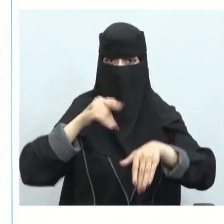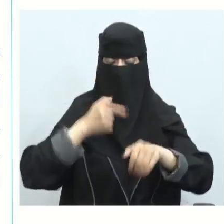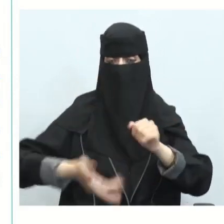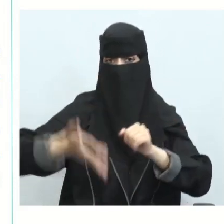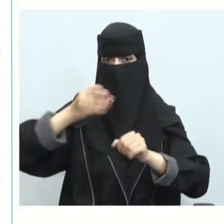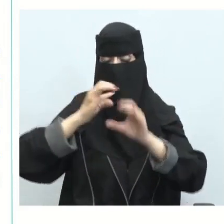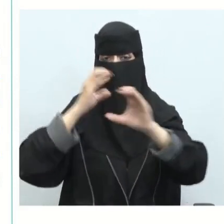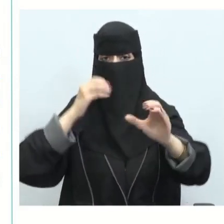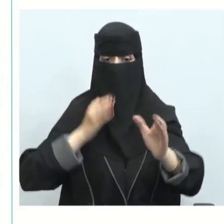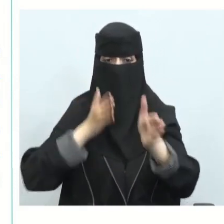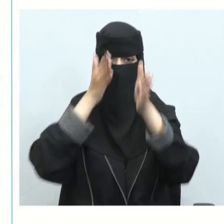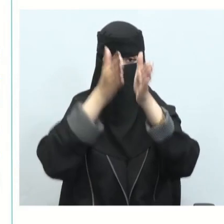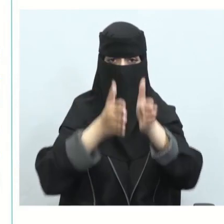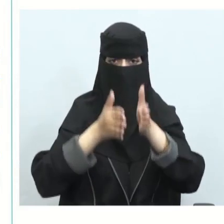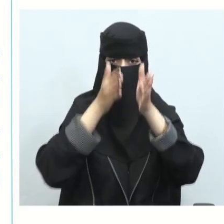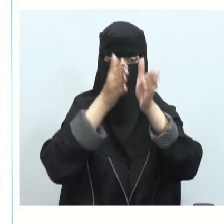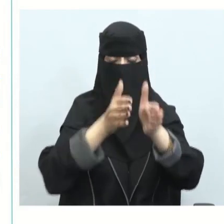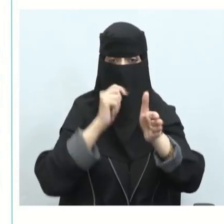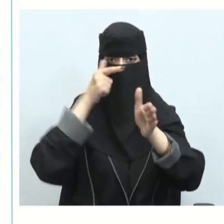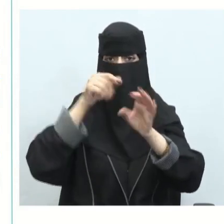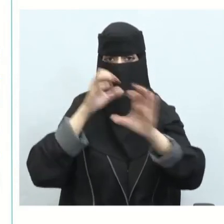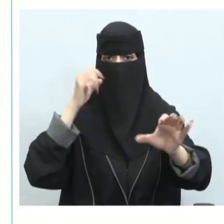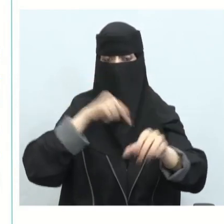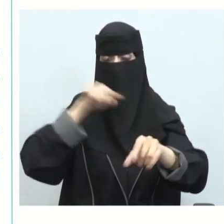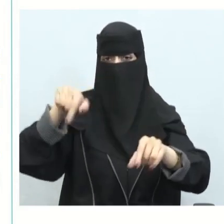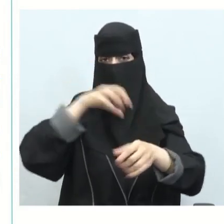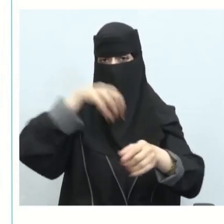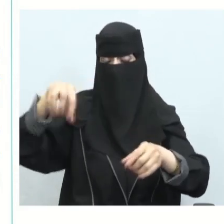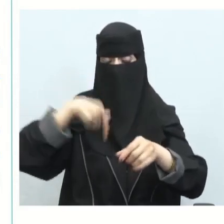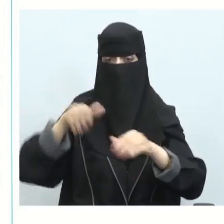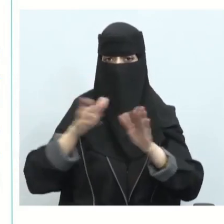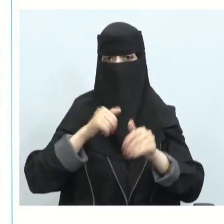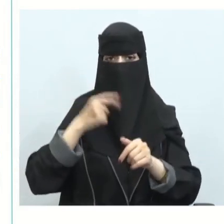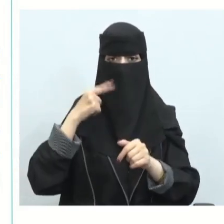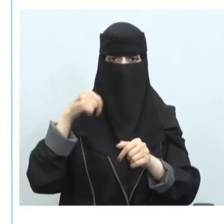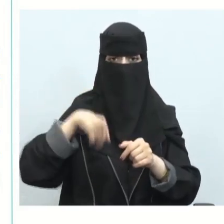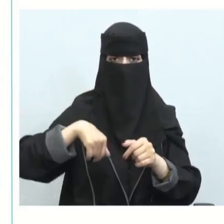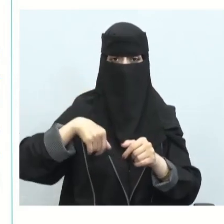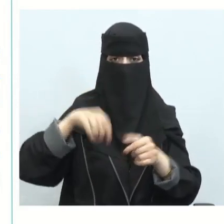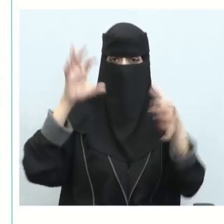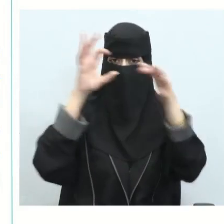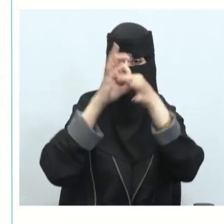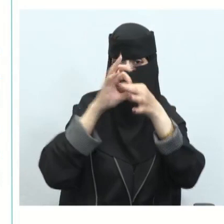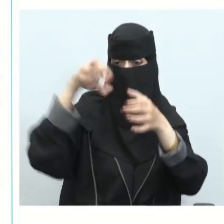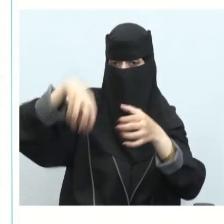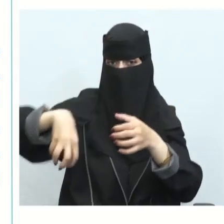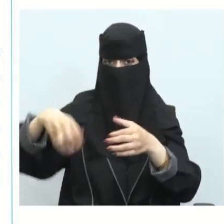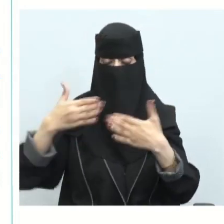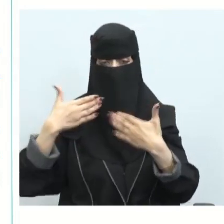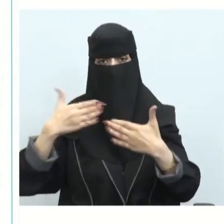إنشاء سكة حديد أو قطار الحرمي إنشأت المملكة